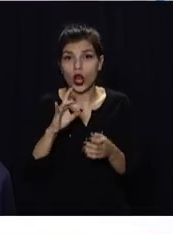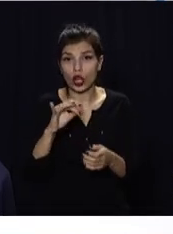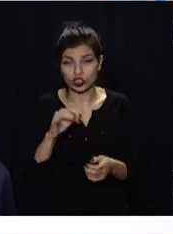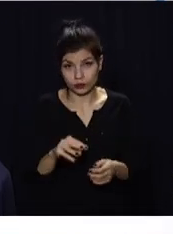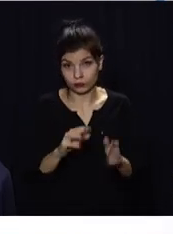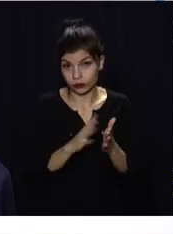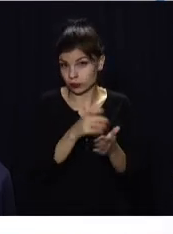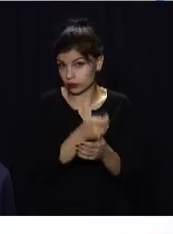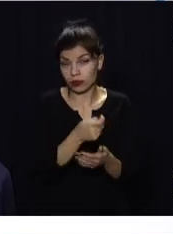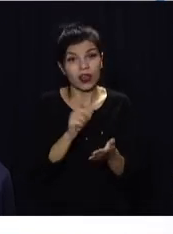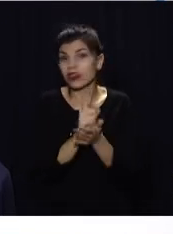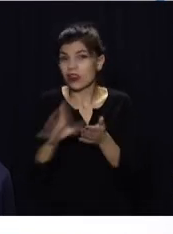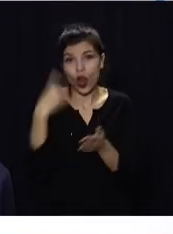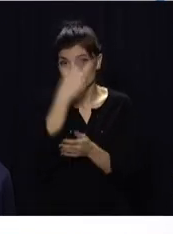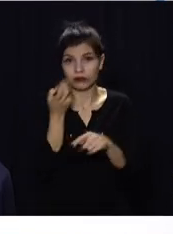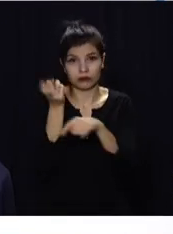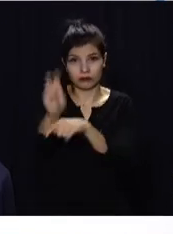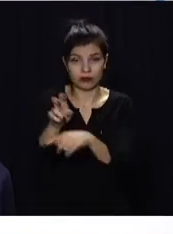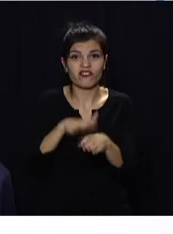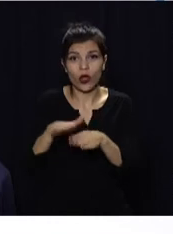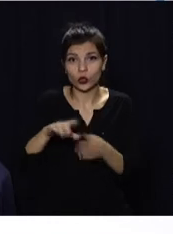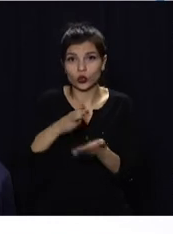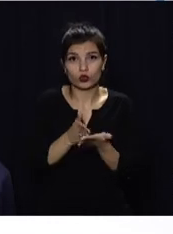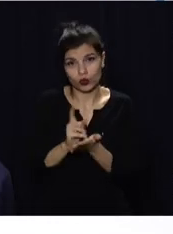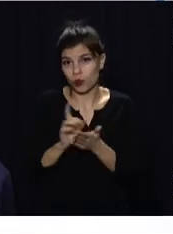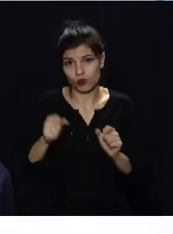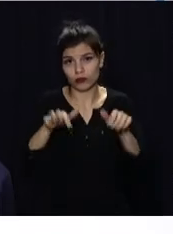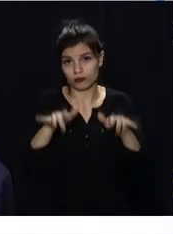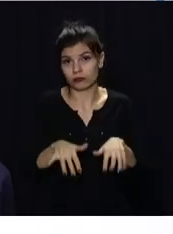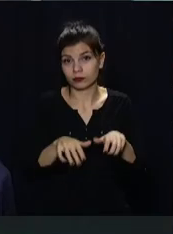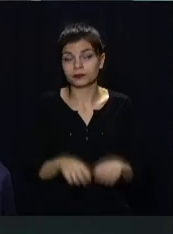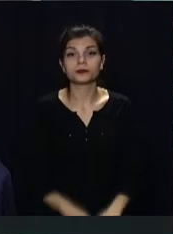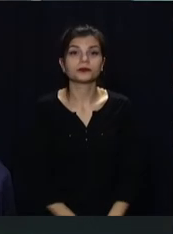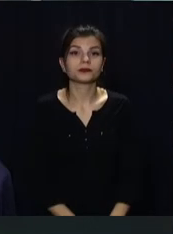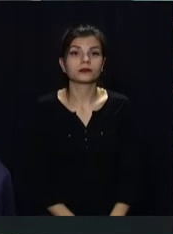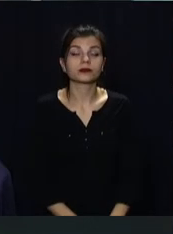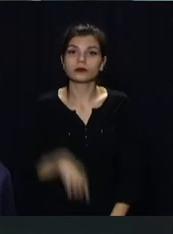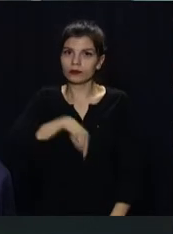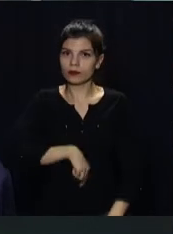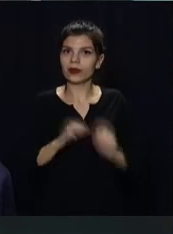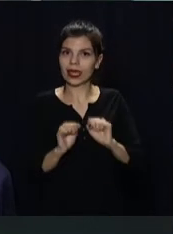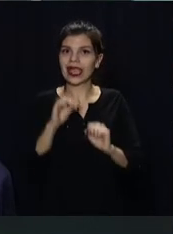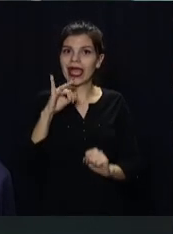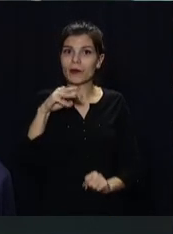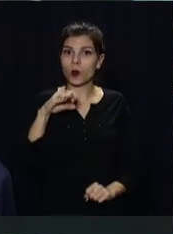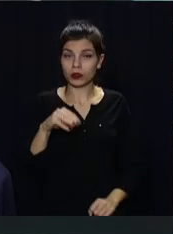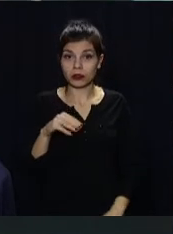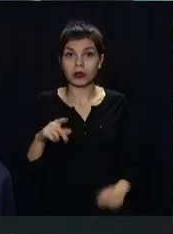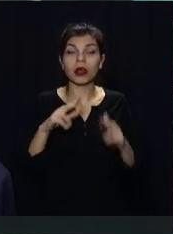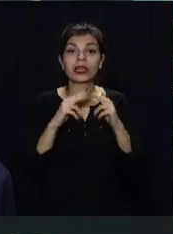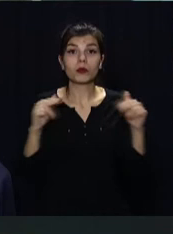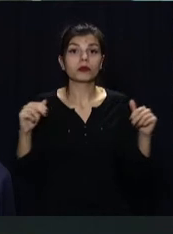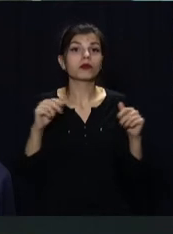-режимі і також їх отримати, не звертаючись особисто до Державної виконавчої служби. Імунітет до ілюзій. Дніпро